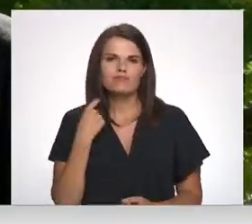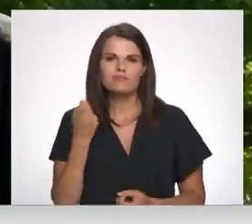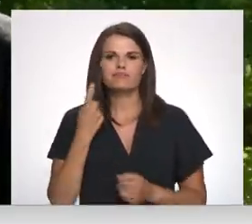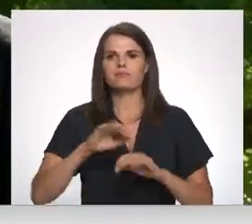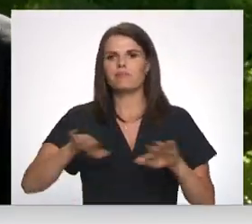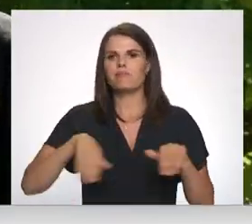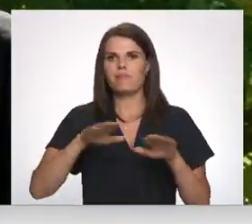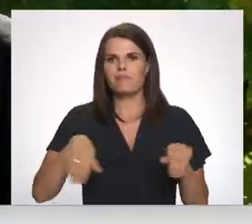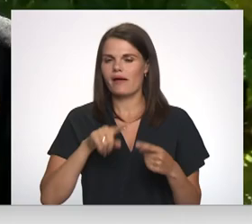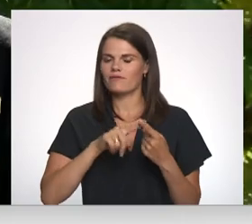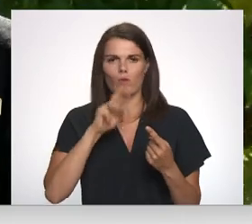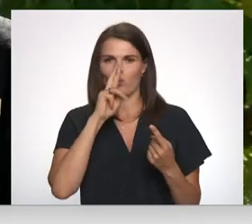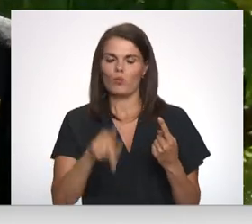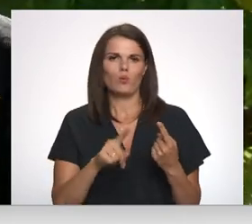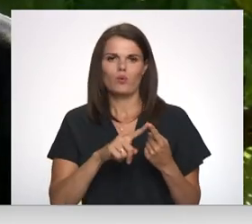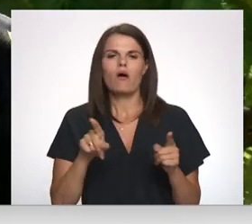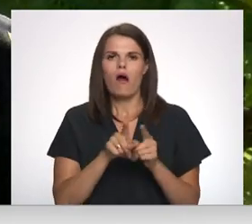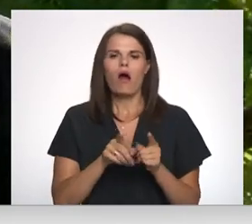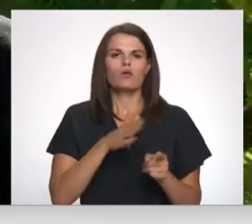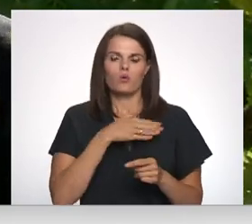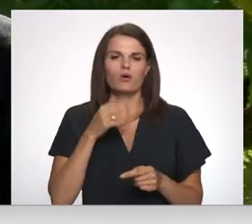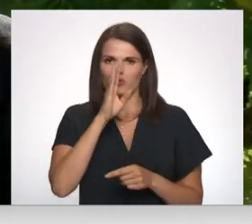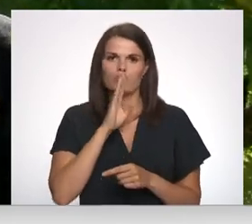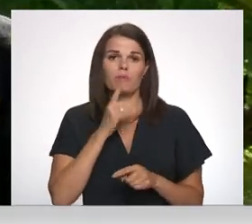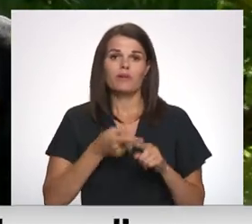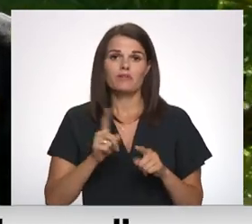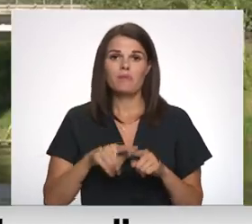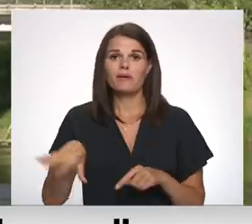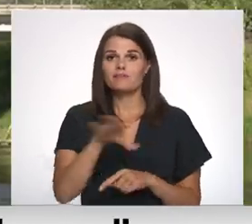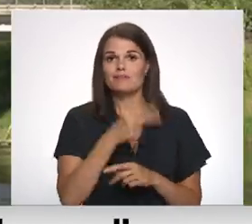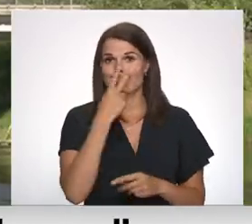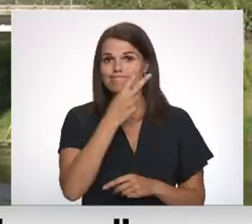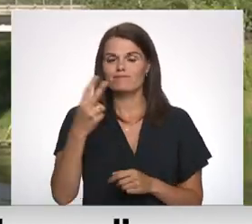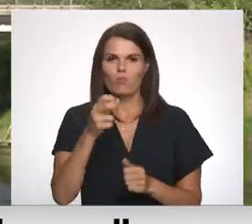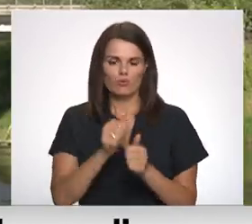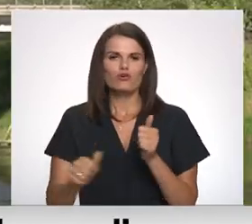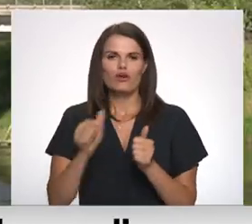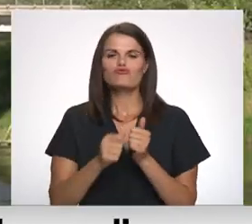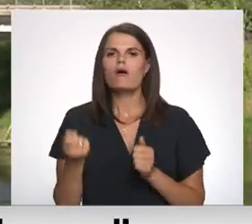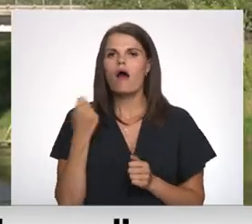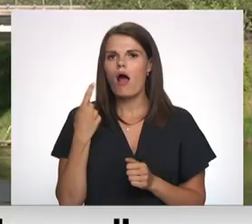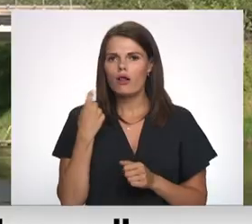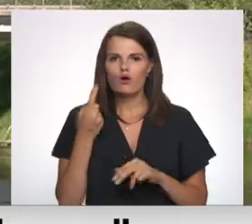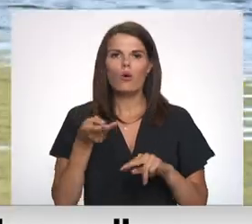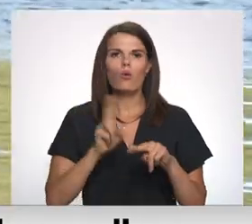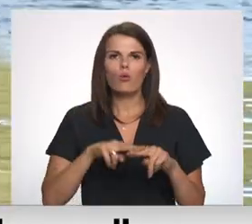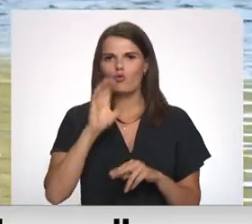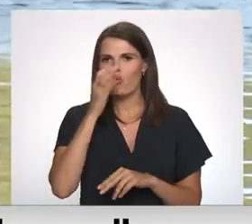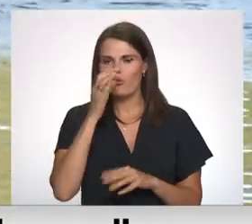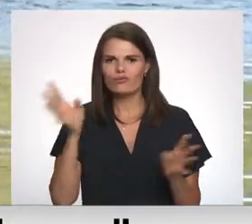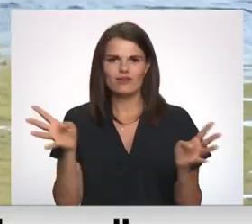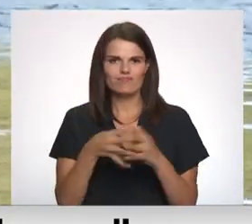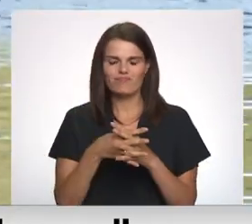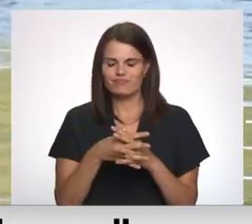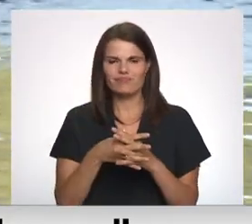dodamies peldēt pirmā kļūda. Arī ļoti nozīmīgi, jo tas, ko mēs redzam, ka ļoti bieži alkohols un ūdens prieki